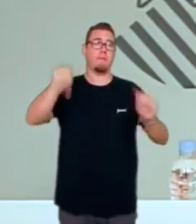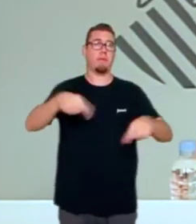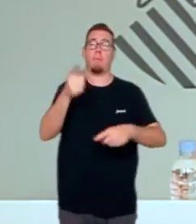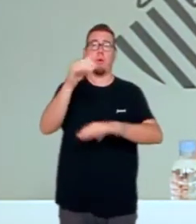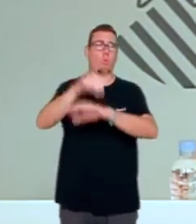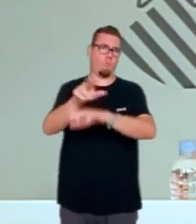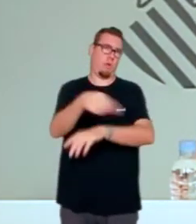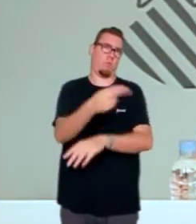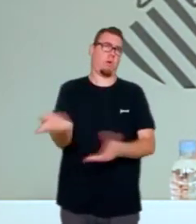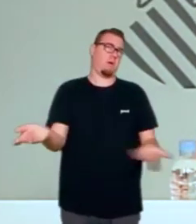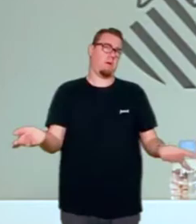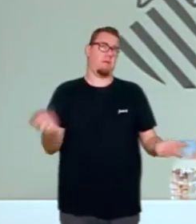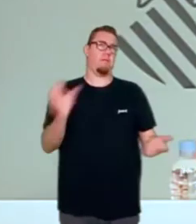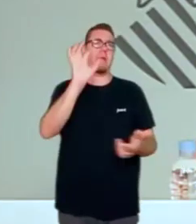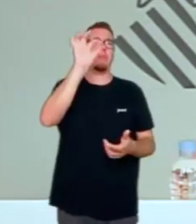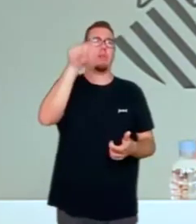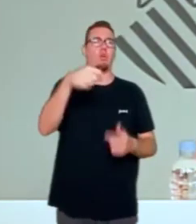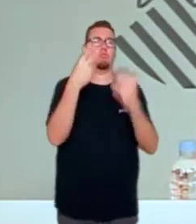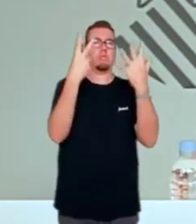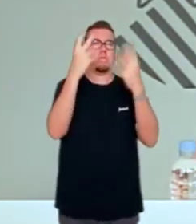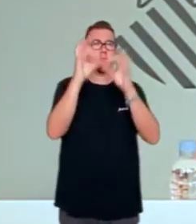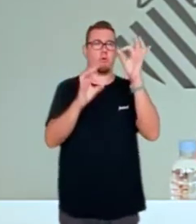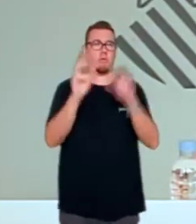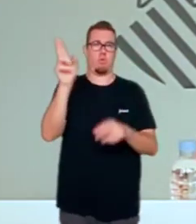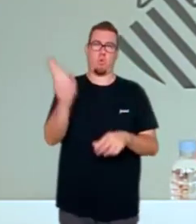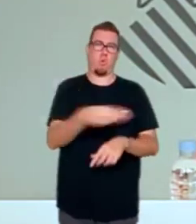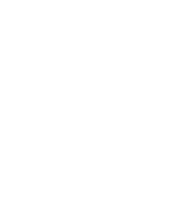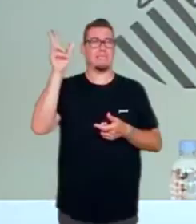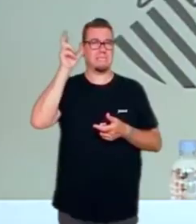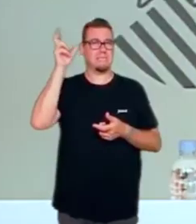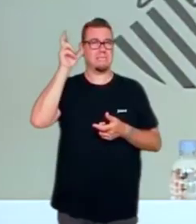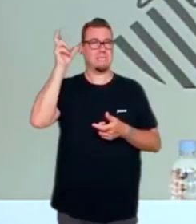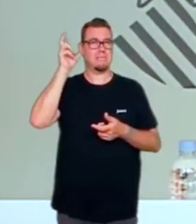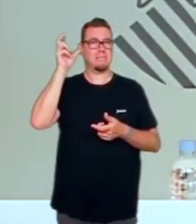complir mai, el 0,7%, i el botanic sí.